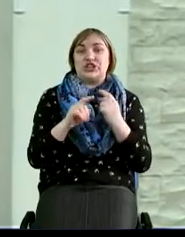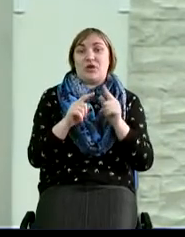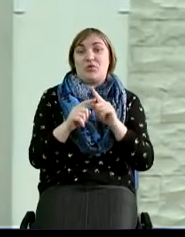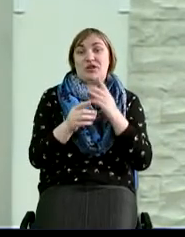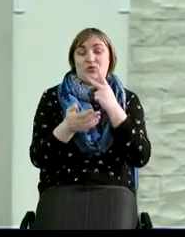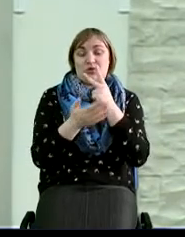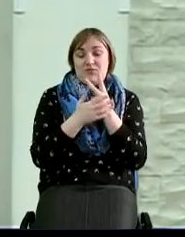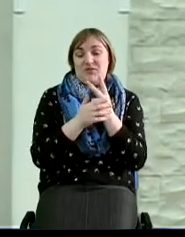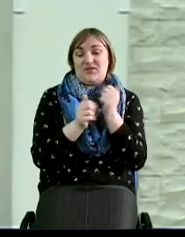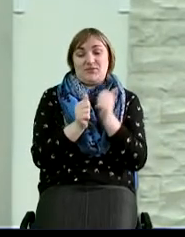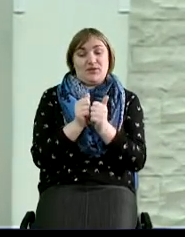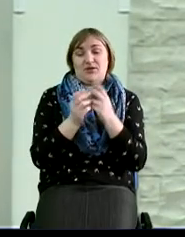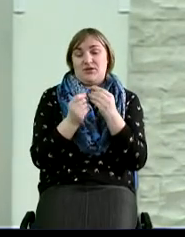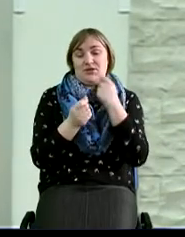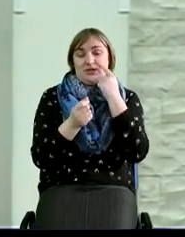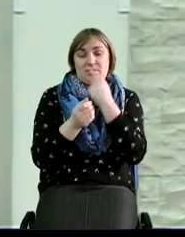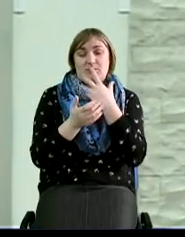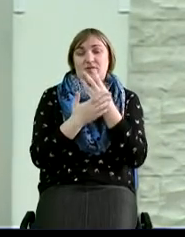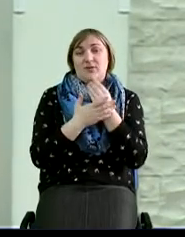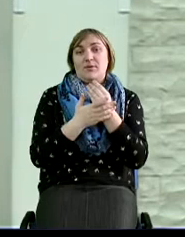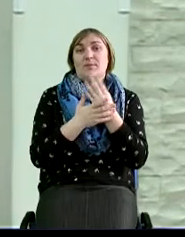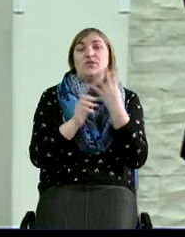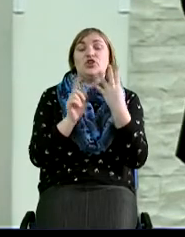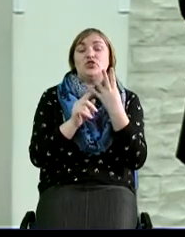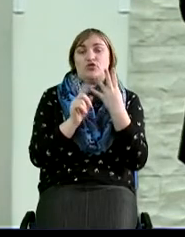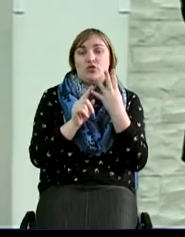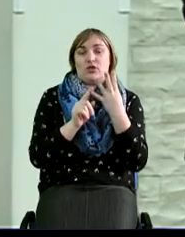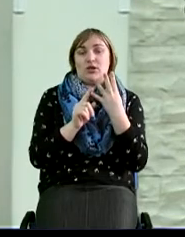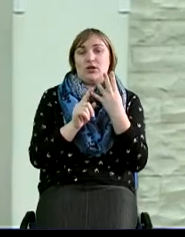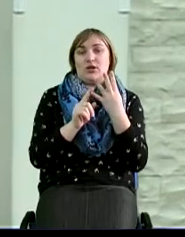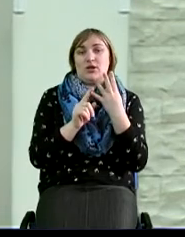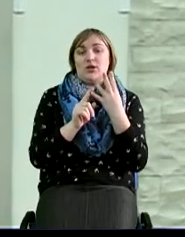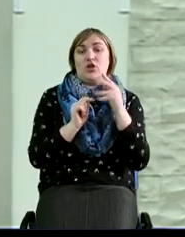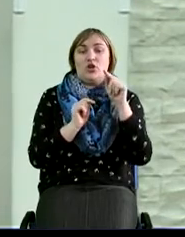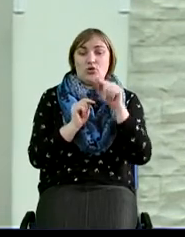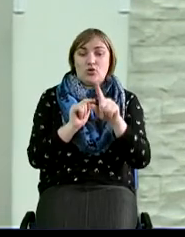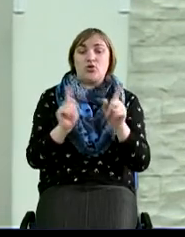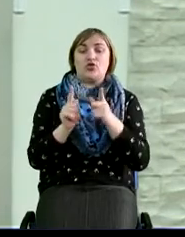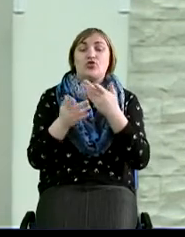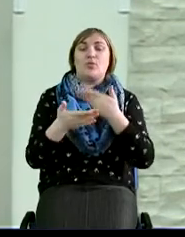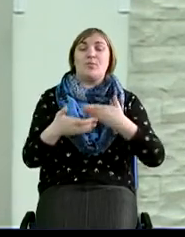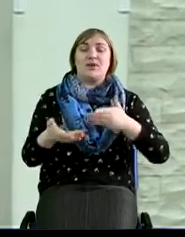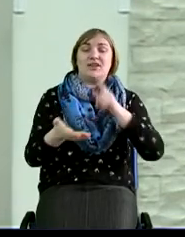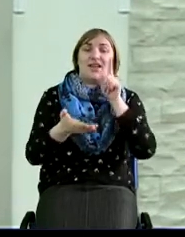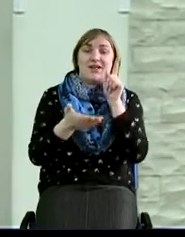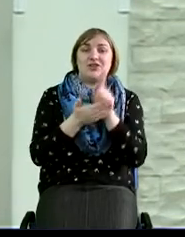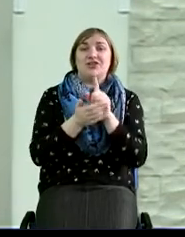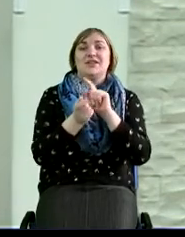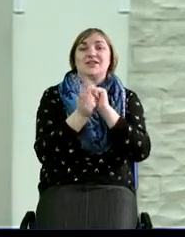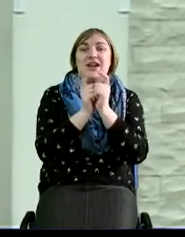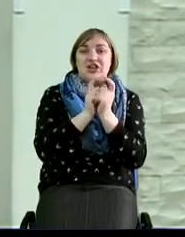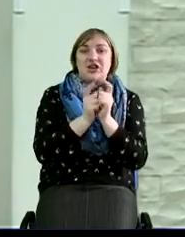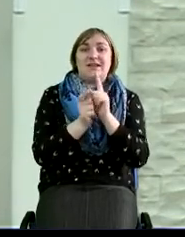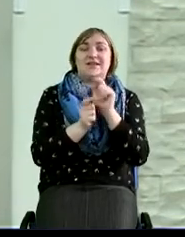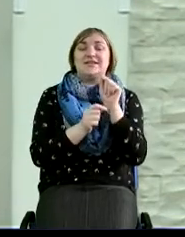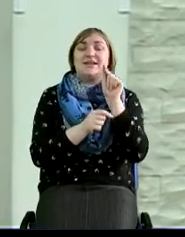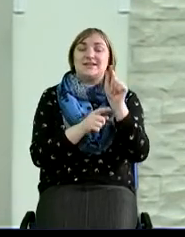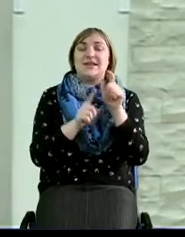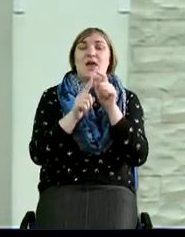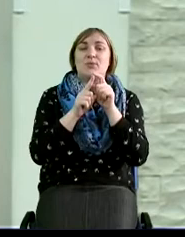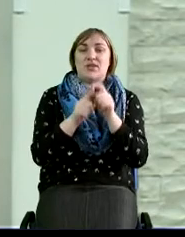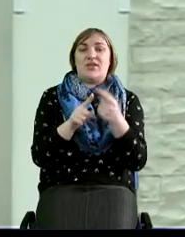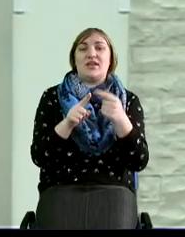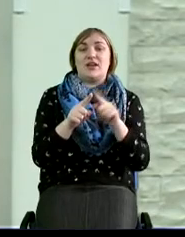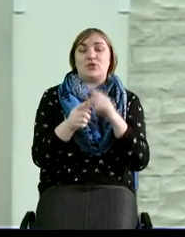наблюдаем с вами своими глазами. И четвертое, то, что мы должны сражаться за те обетования, которые мы